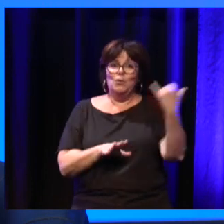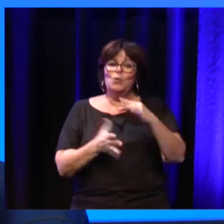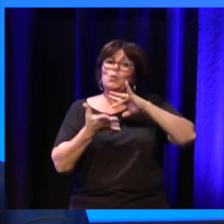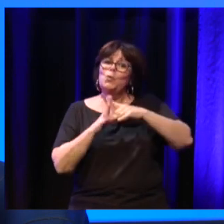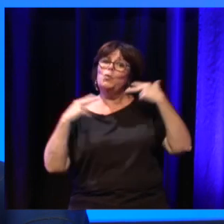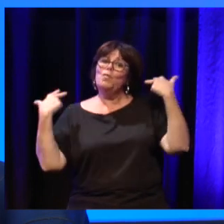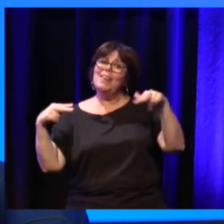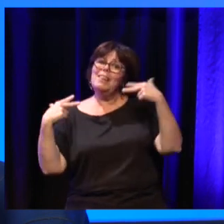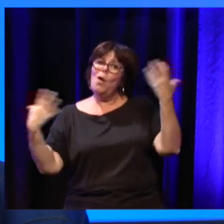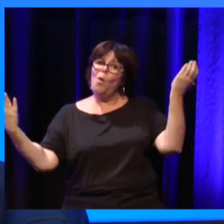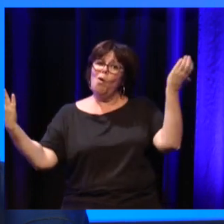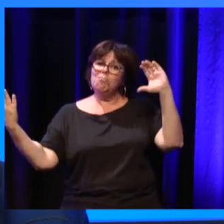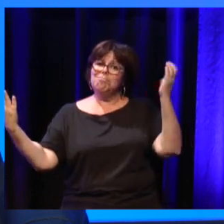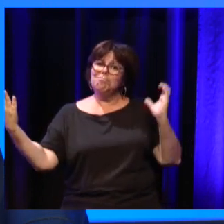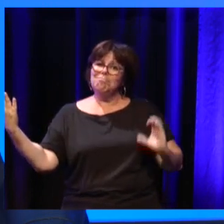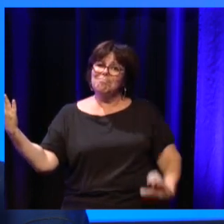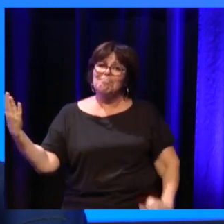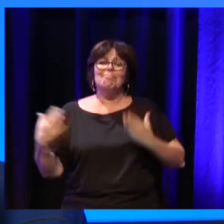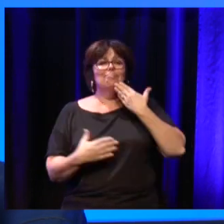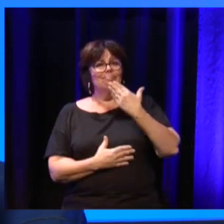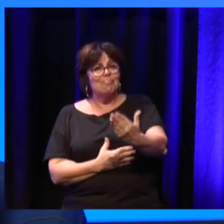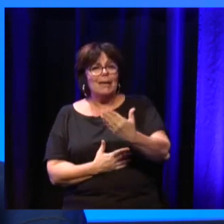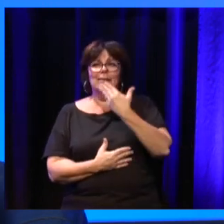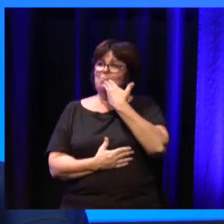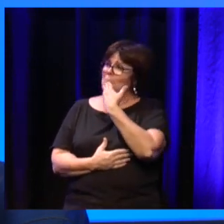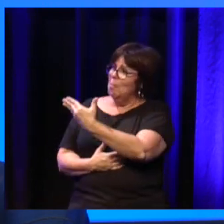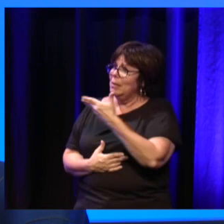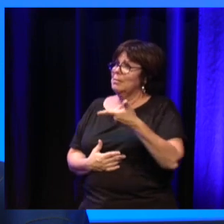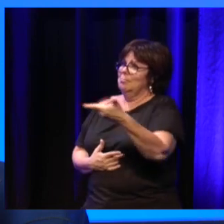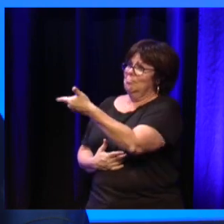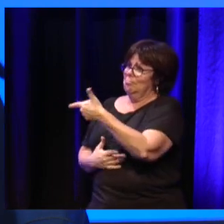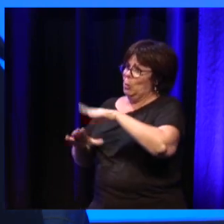captations qui seront sur le même site. Je vous remercie. Merci Périne et bonne discussion.